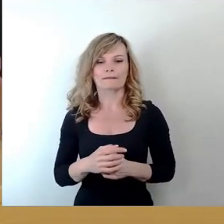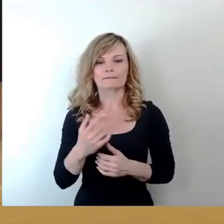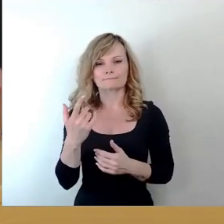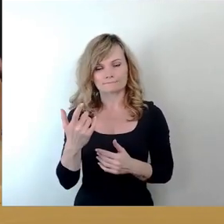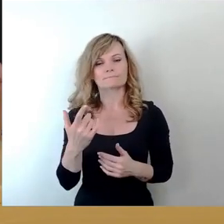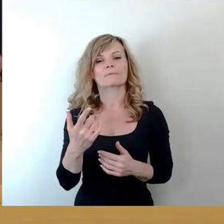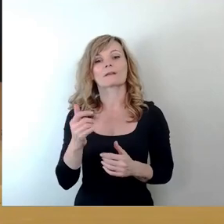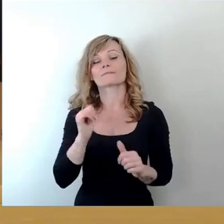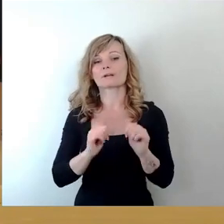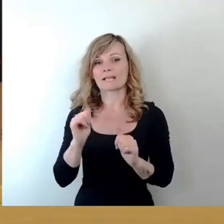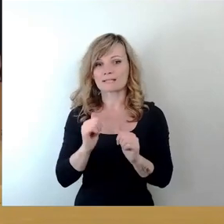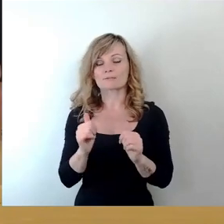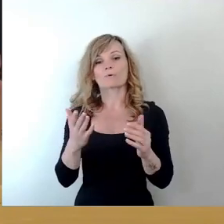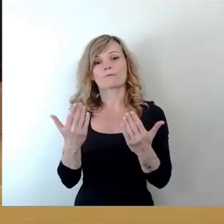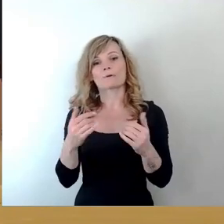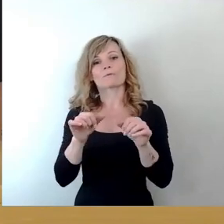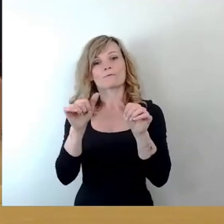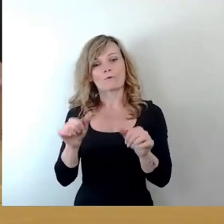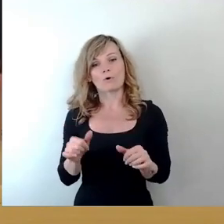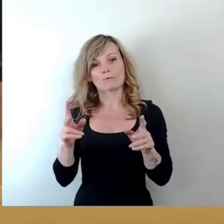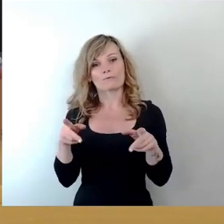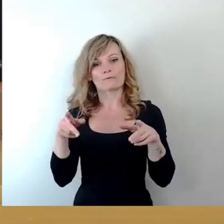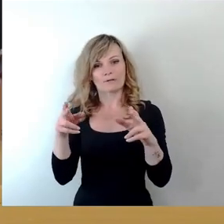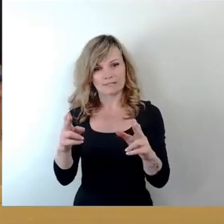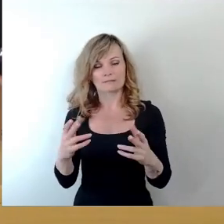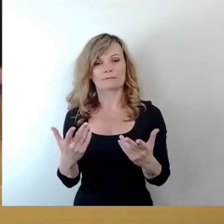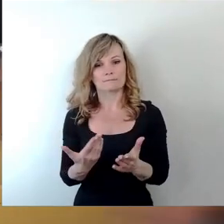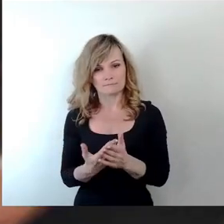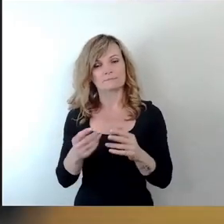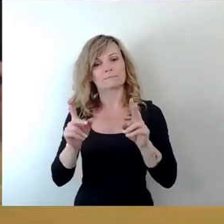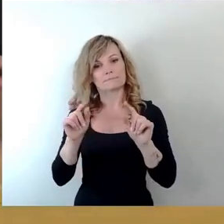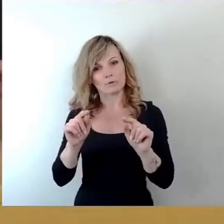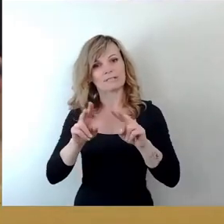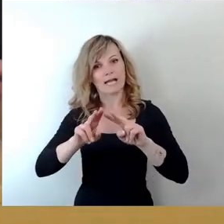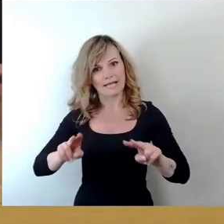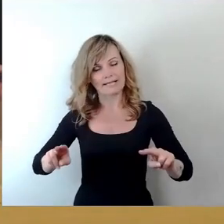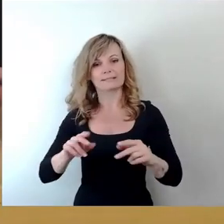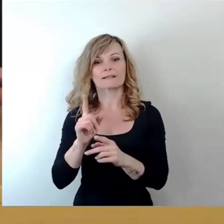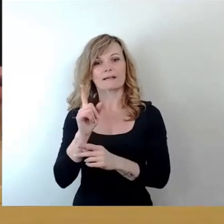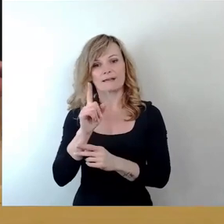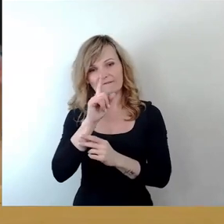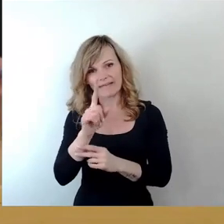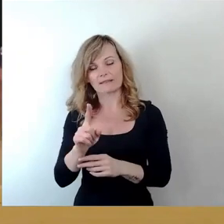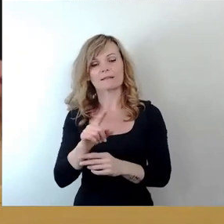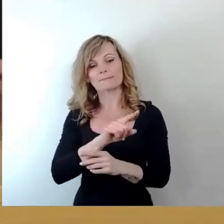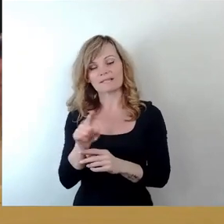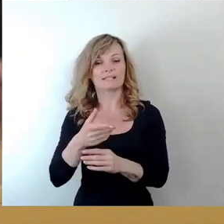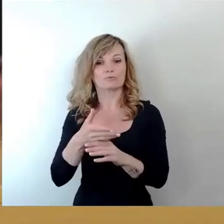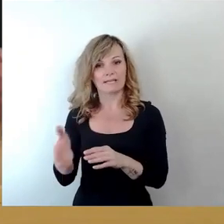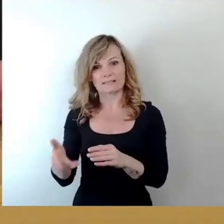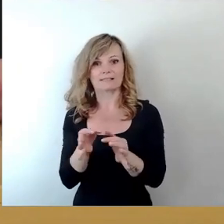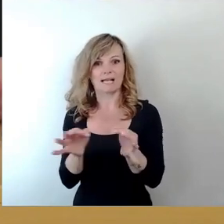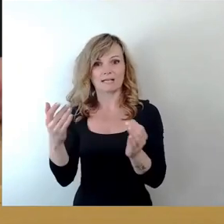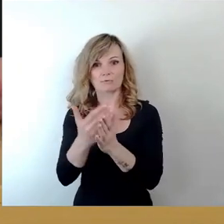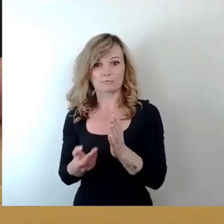Verletzung von Form und Frist der Ladung als geheilt gilt, wenn der Mangel nicht spätestens zum Eintritt der Tagesordnung geltend